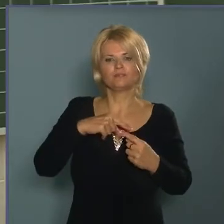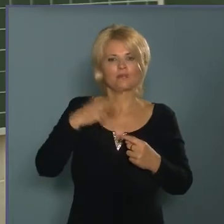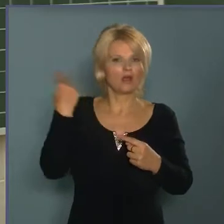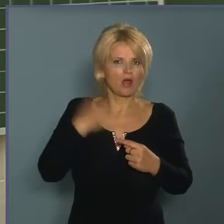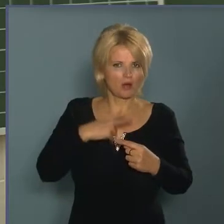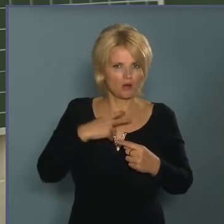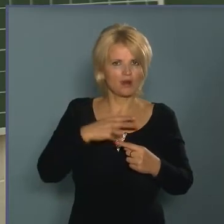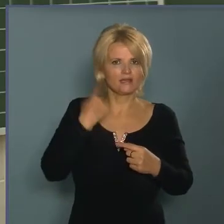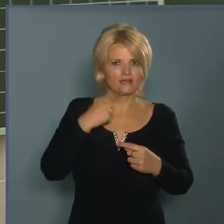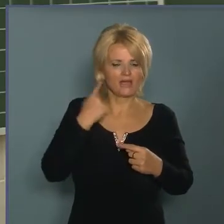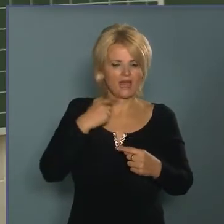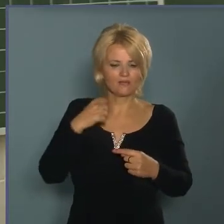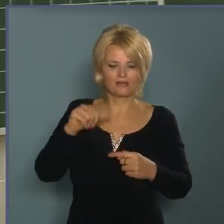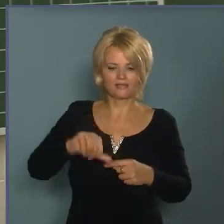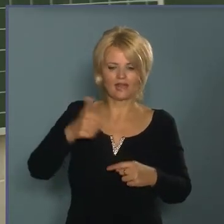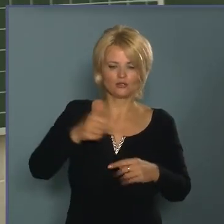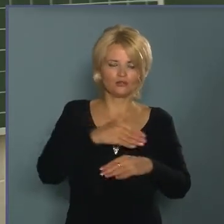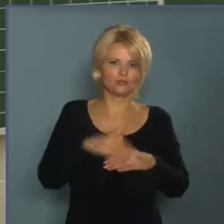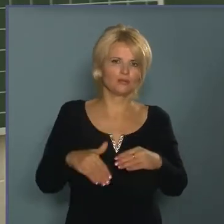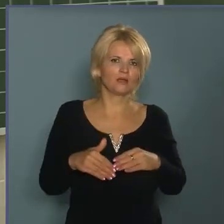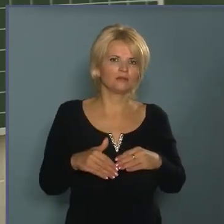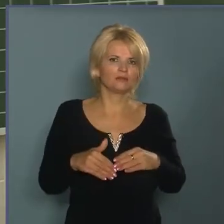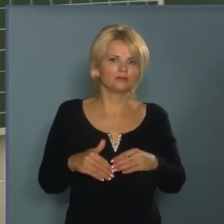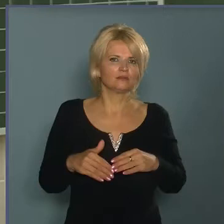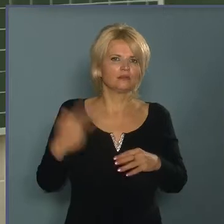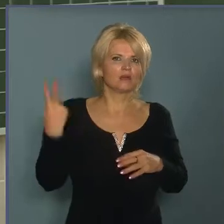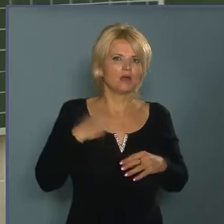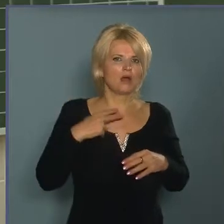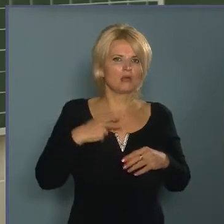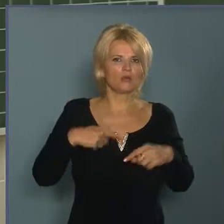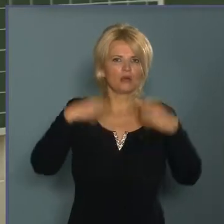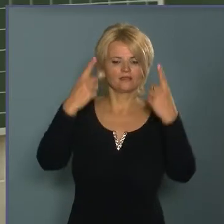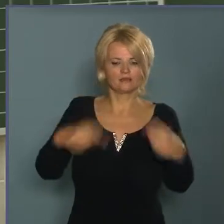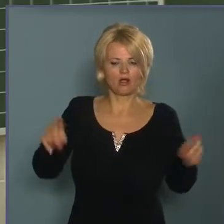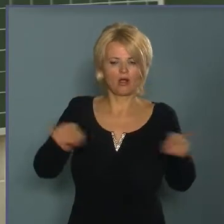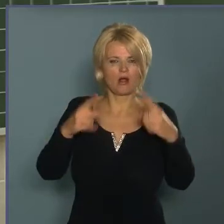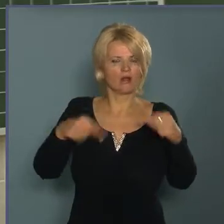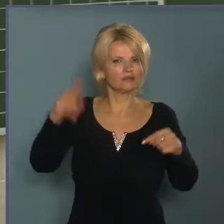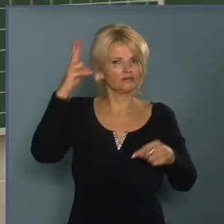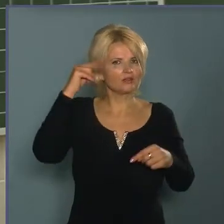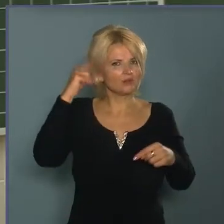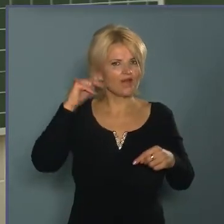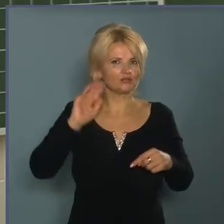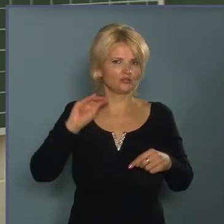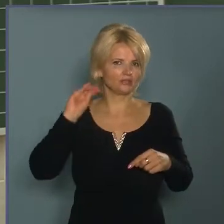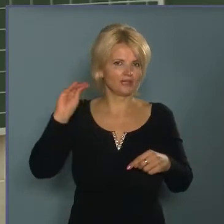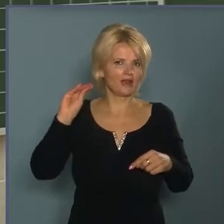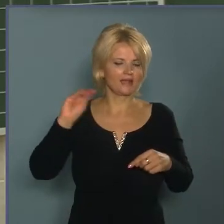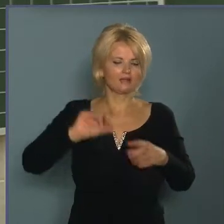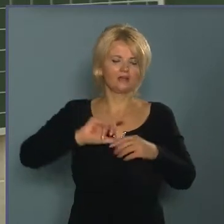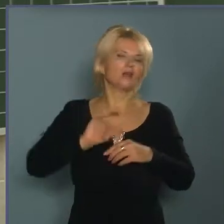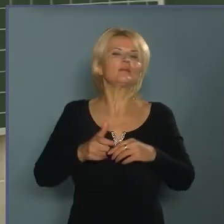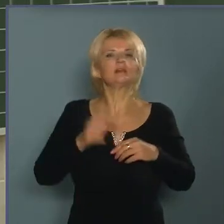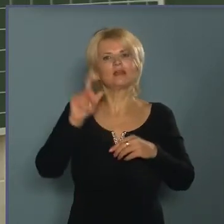nyelven történik. Ez elsősorban ugye az angol dalok tanulását jelenti számukra, de természetesen